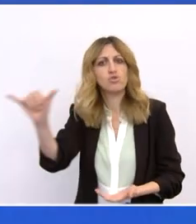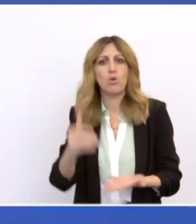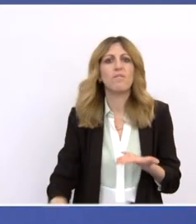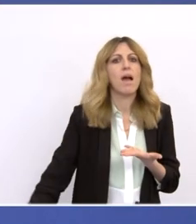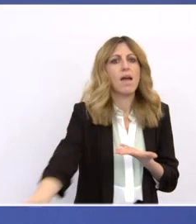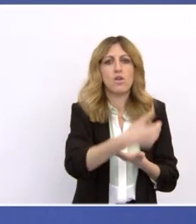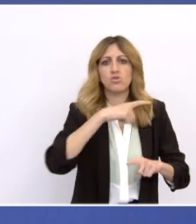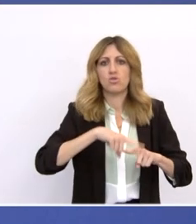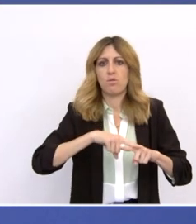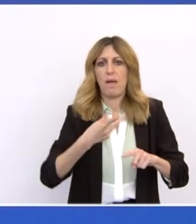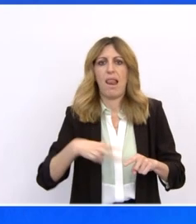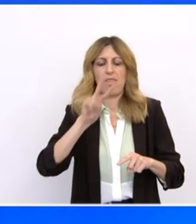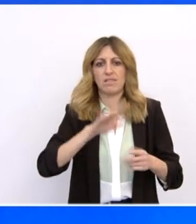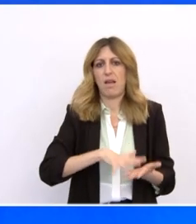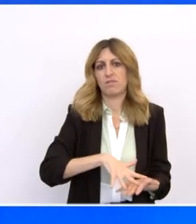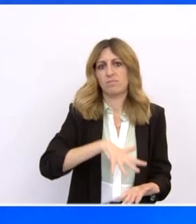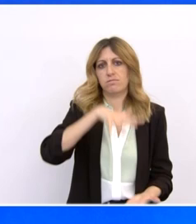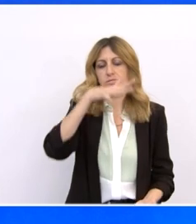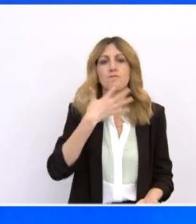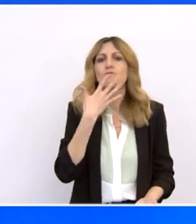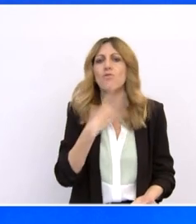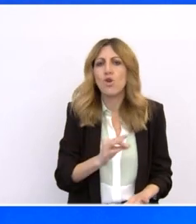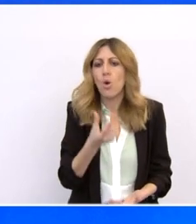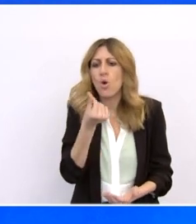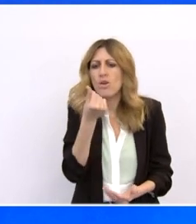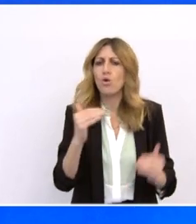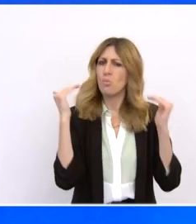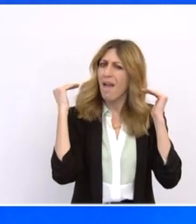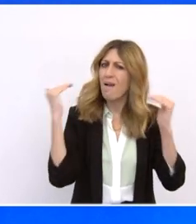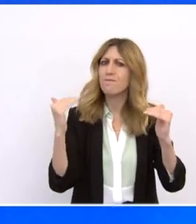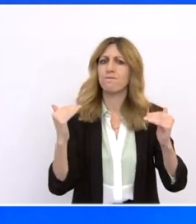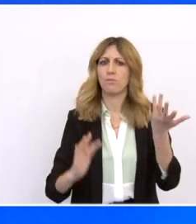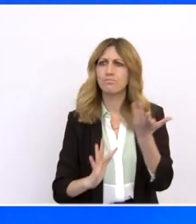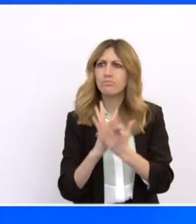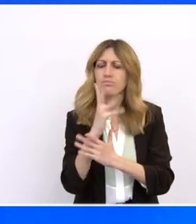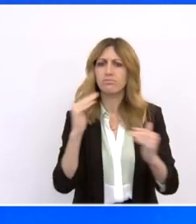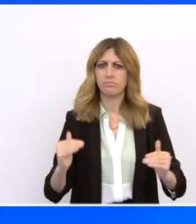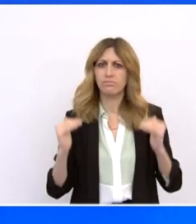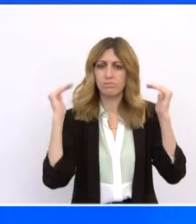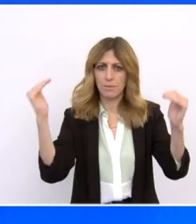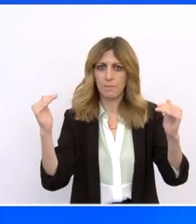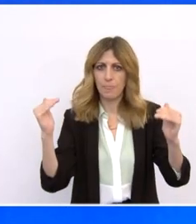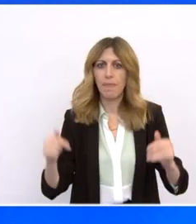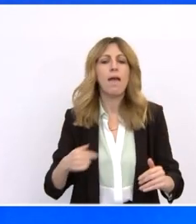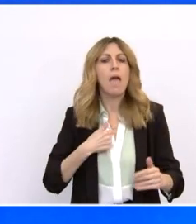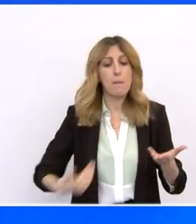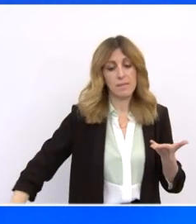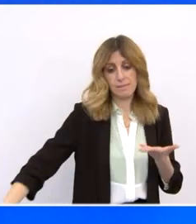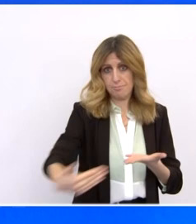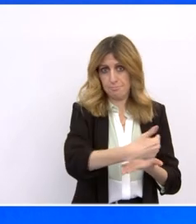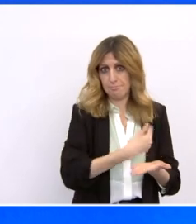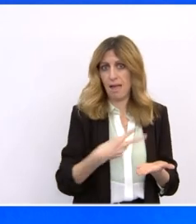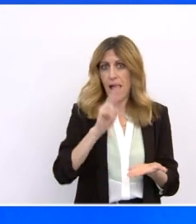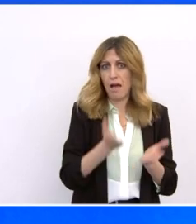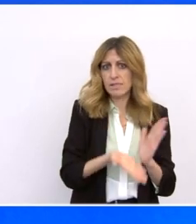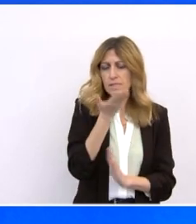και της αύξησης της παραγωγικότητας που θα επακολουθήσει. Η αύξηση αυτή θα προέλθει κυρίως μέσω αύξησης των